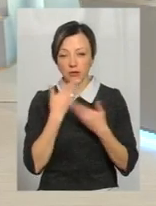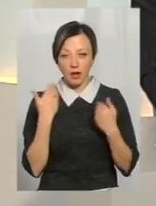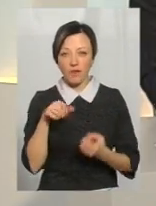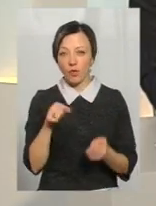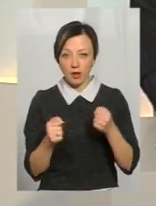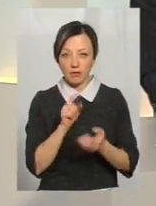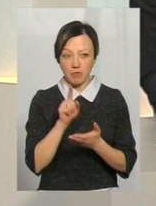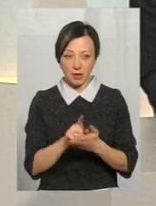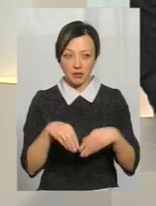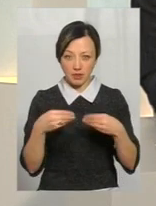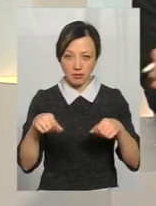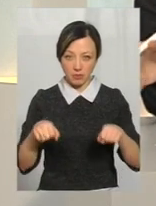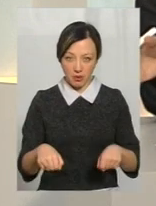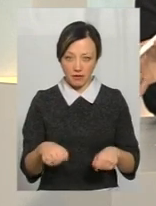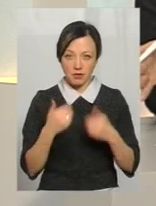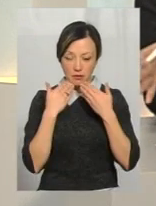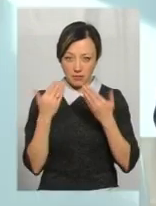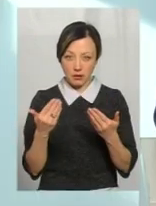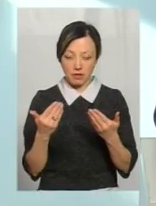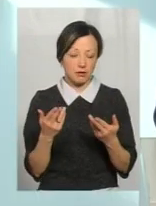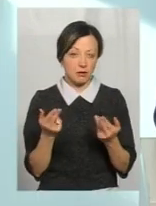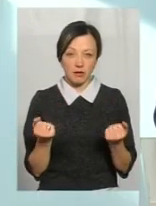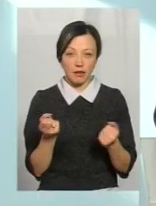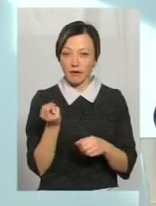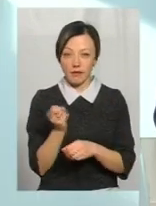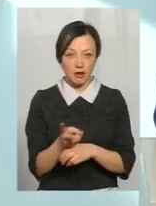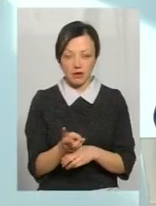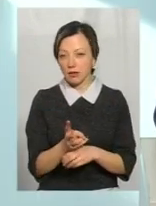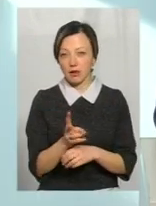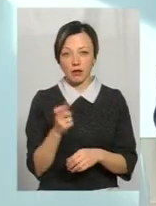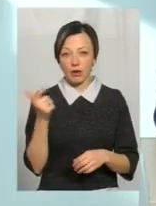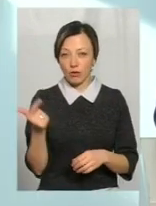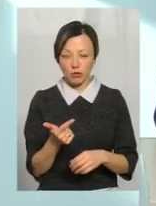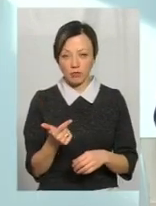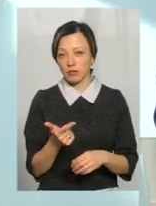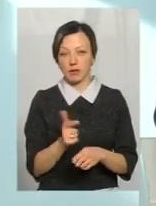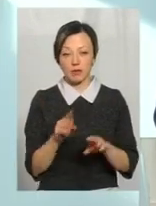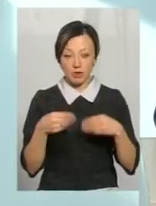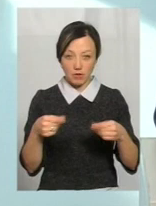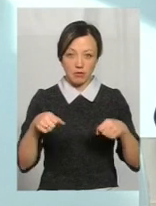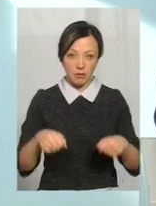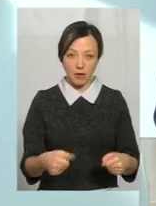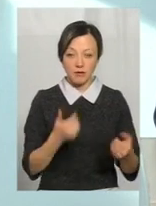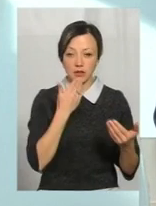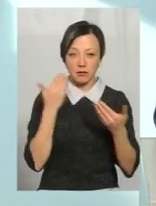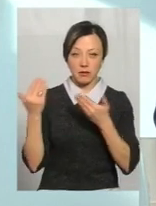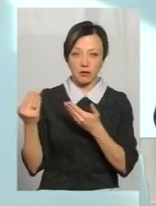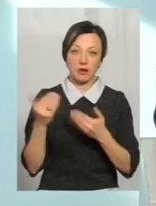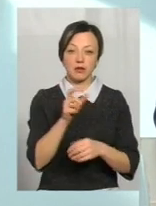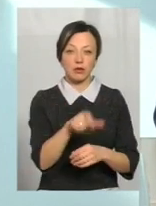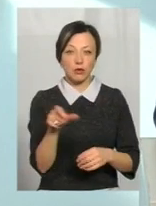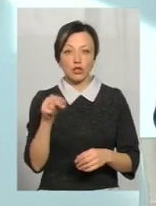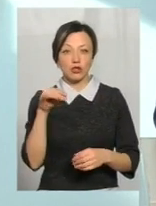І водій має надати право цій людині запитати в салоні? Тобто не виганяти, не грубити. Він повинен надати право даному пасажиру,